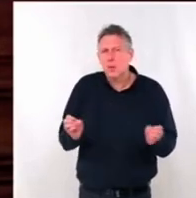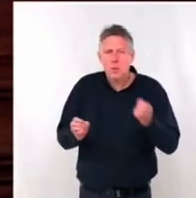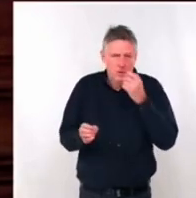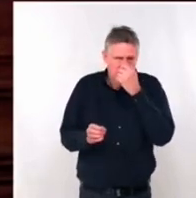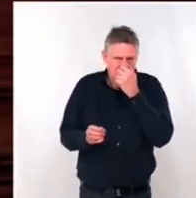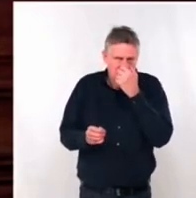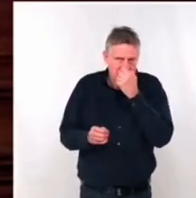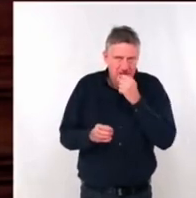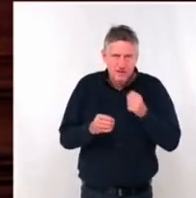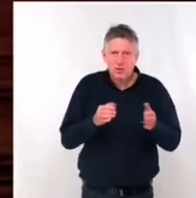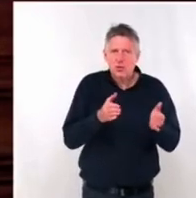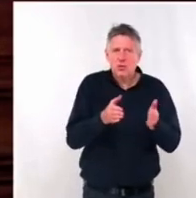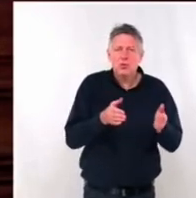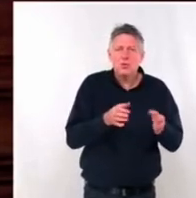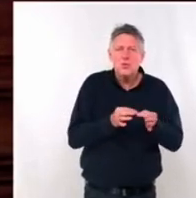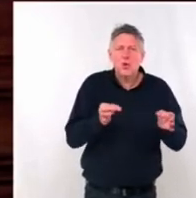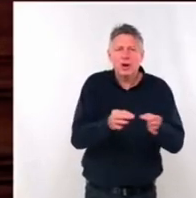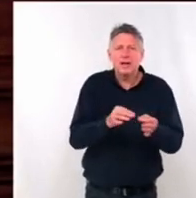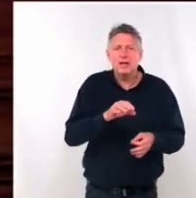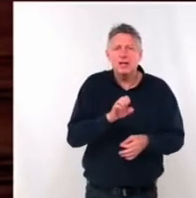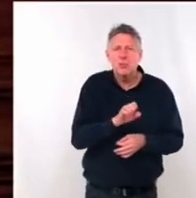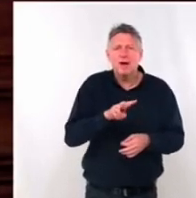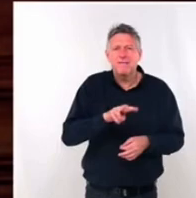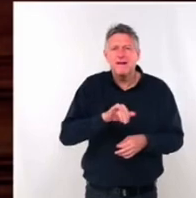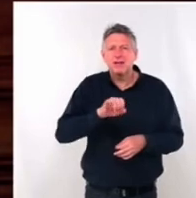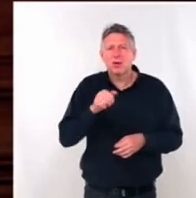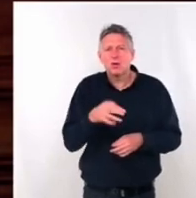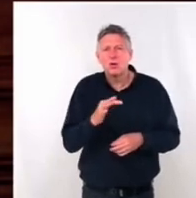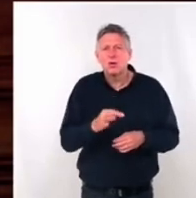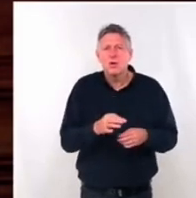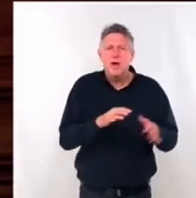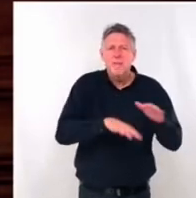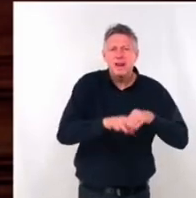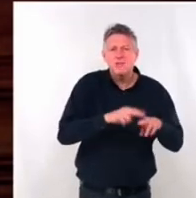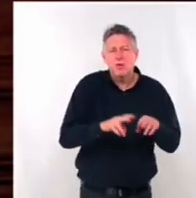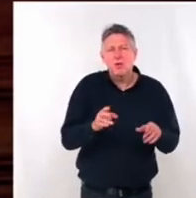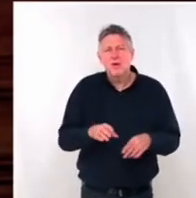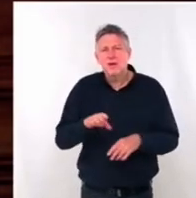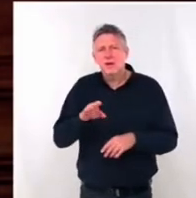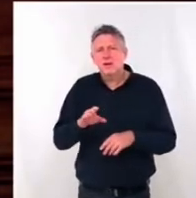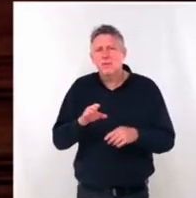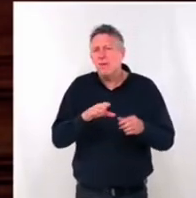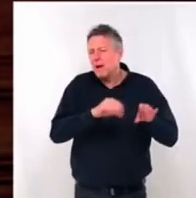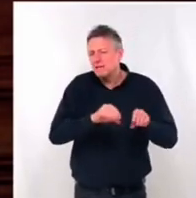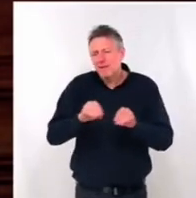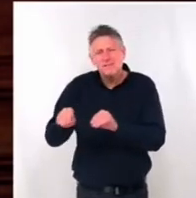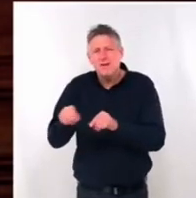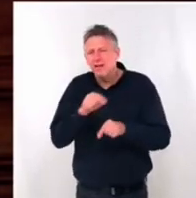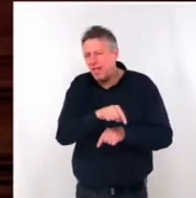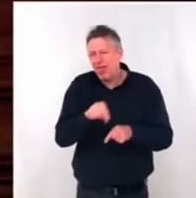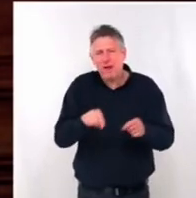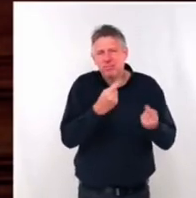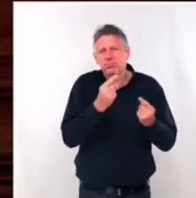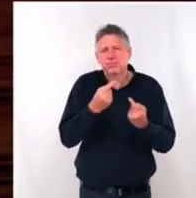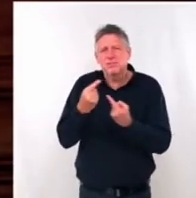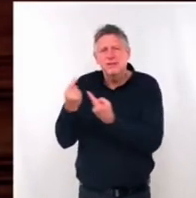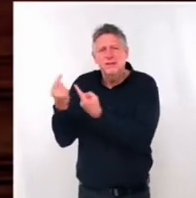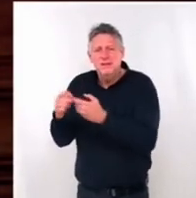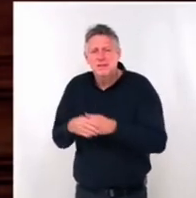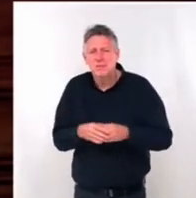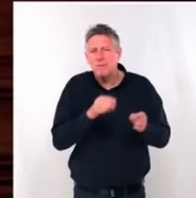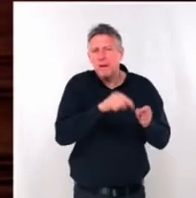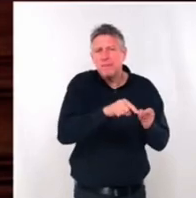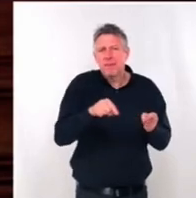Vaillant, aménagement contesté. Rue Polantin, aménagement contesté. Place Récapé, aménagement contesté. Place du marché des Chartrons,